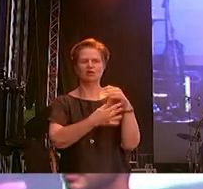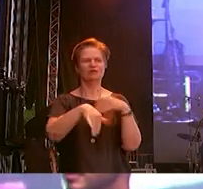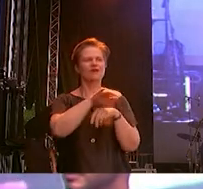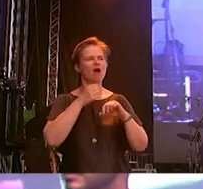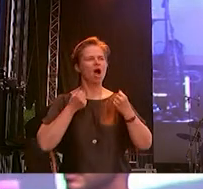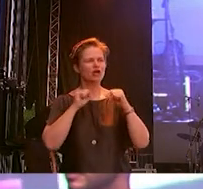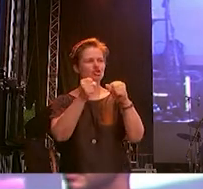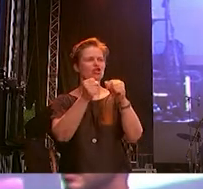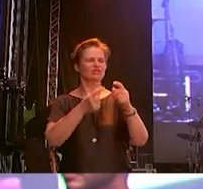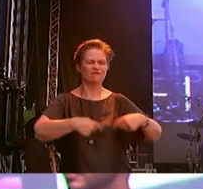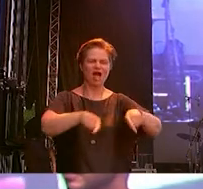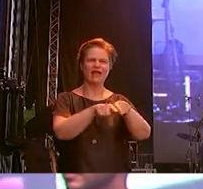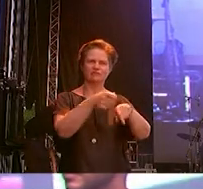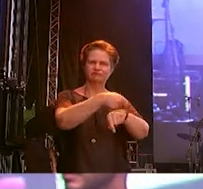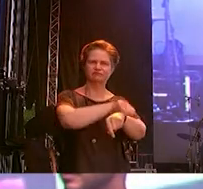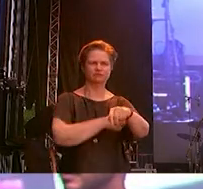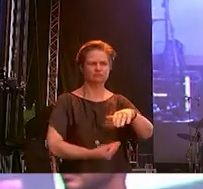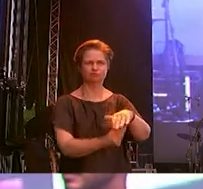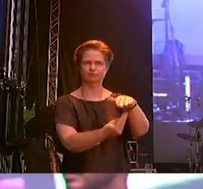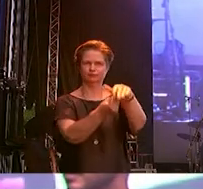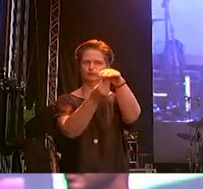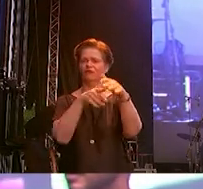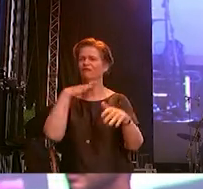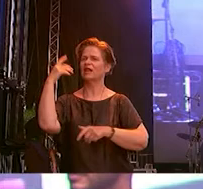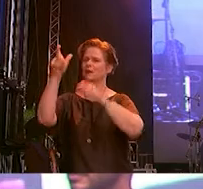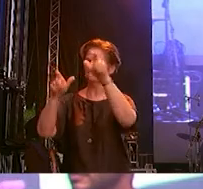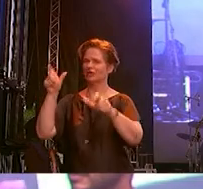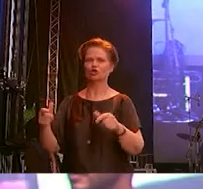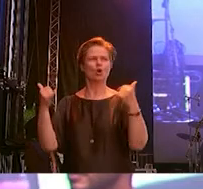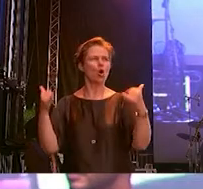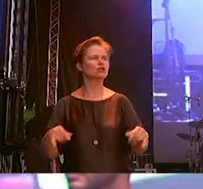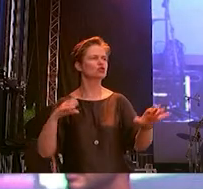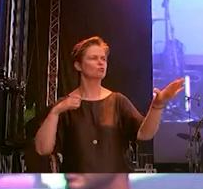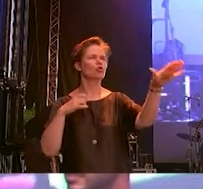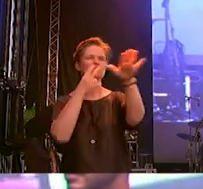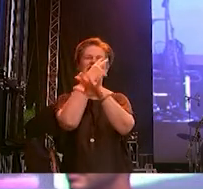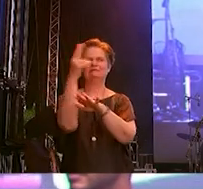engagierten Vereinen, unterstützt von vielen Menschen, die ich zum Glück heute hier sehe.